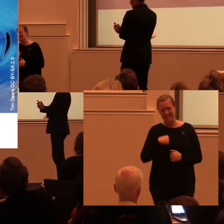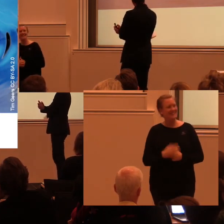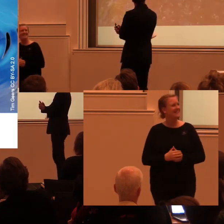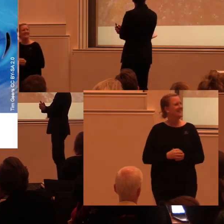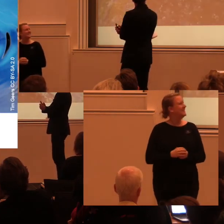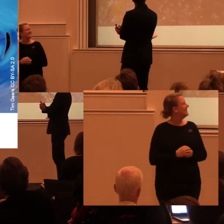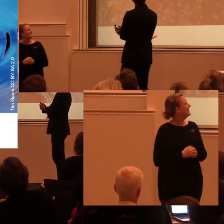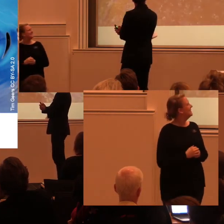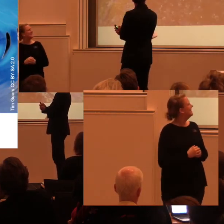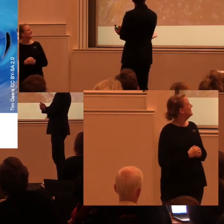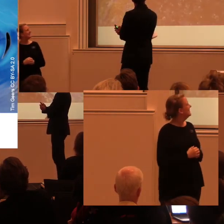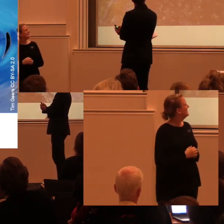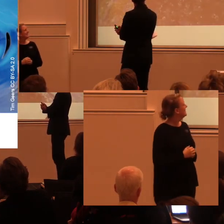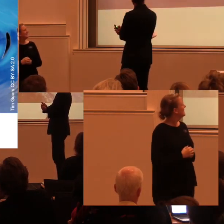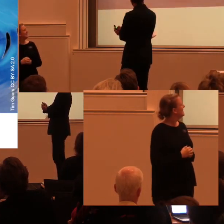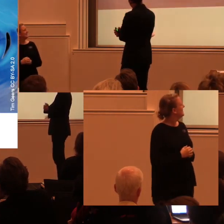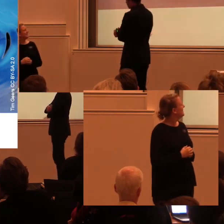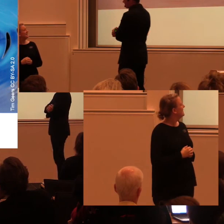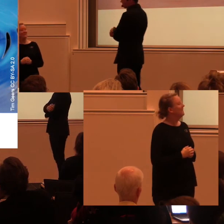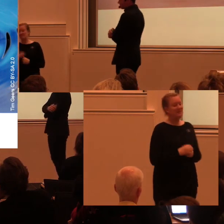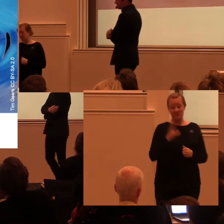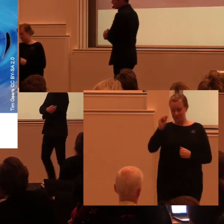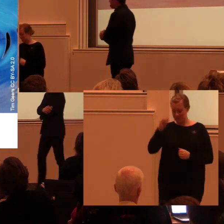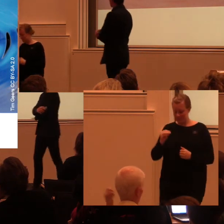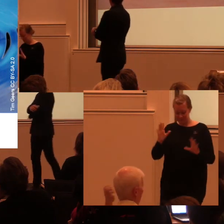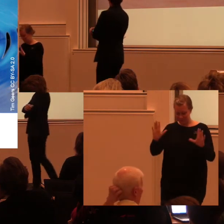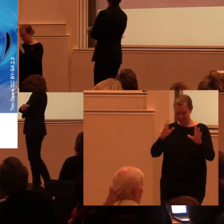Vi ska se. Nej, nu är vi där. Förlåt.